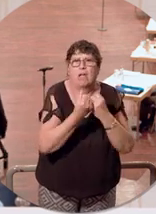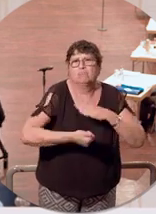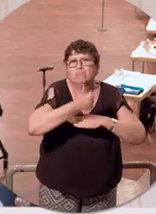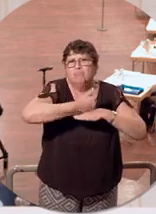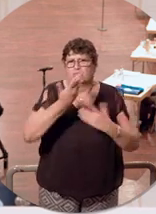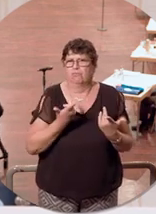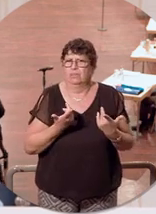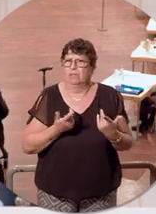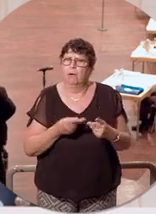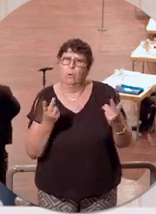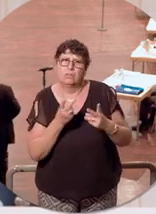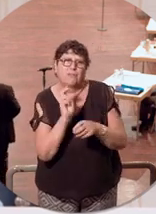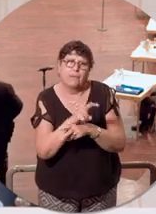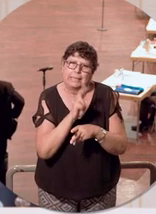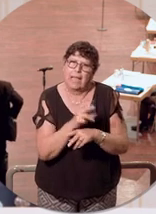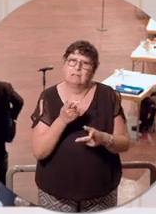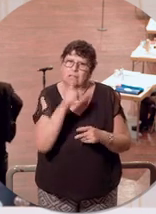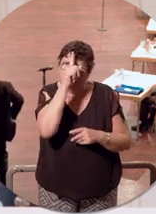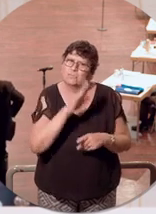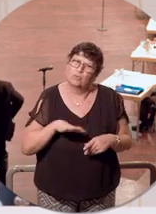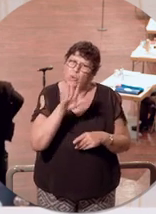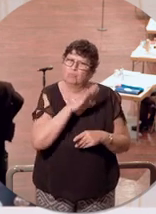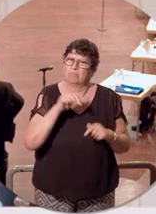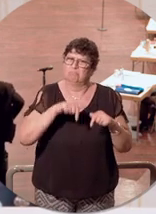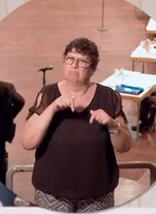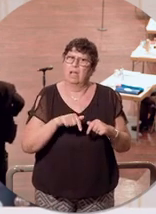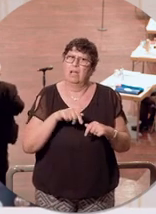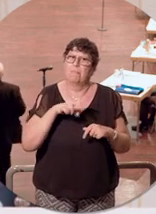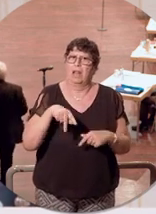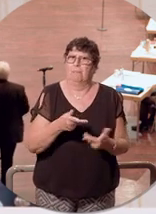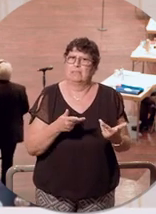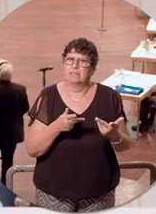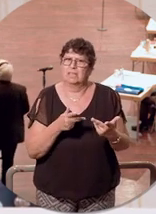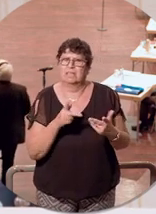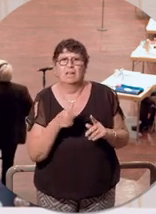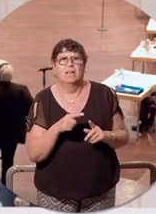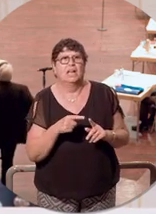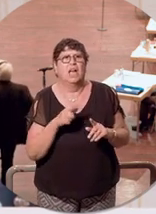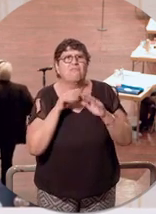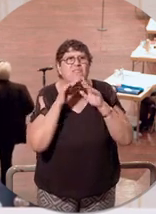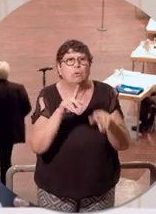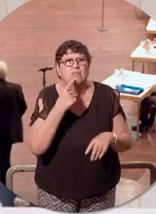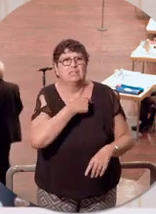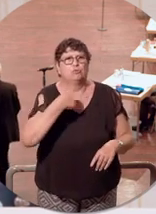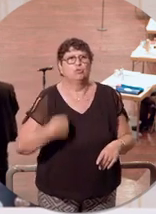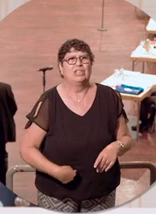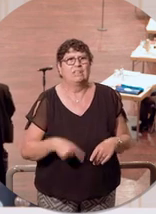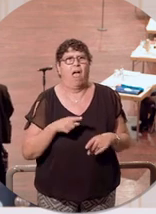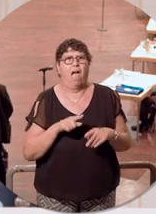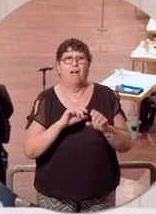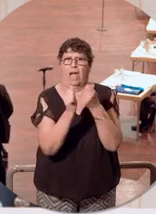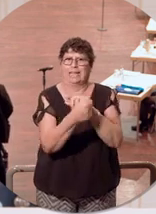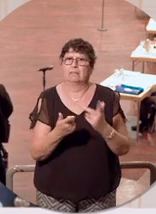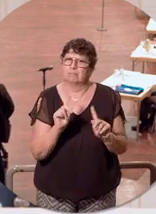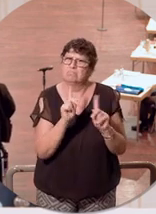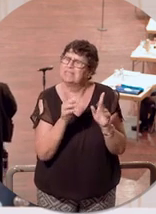aber auch Vertreter in deutschen Parlamenten das Virus als China-Variante benannt haben, ist einfach nicht gut. Wir